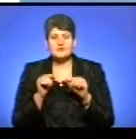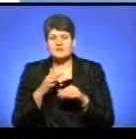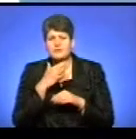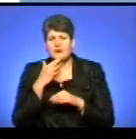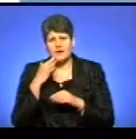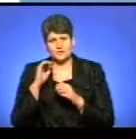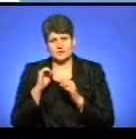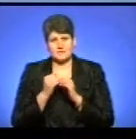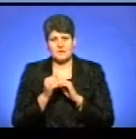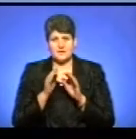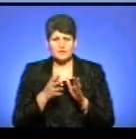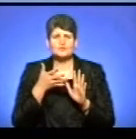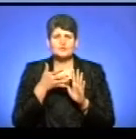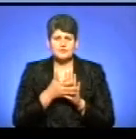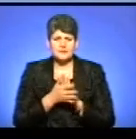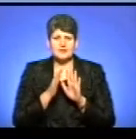запам'яталося, розумієте.